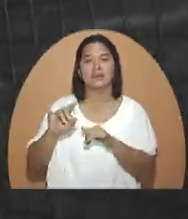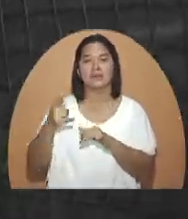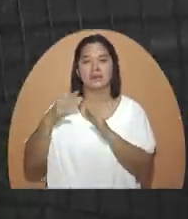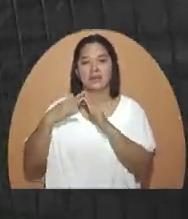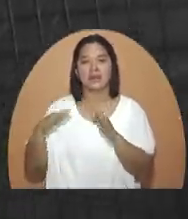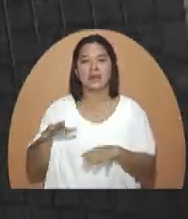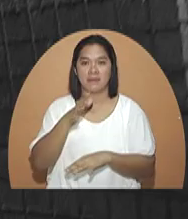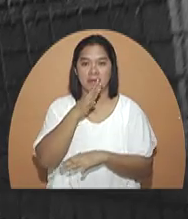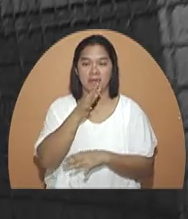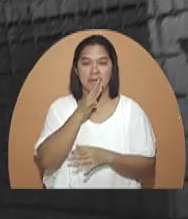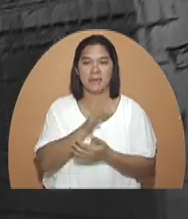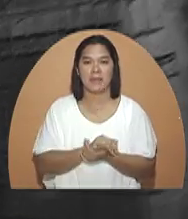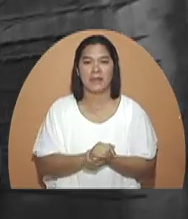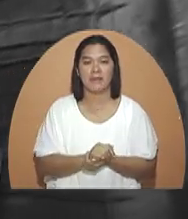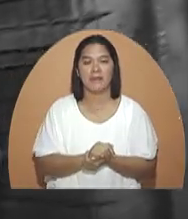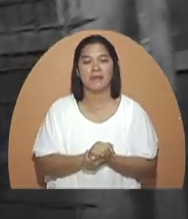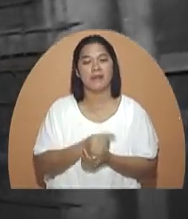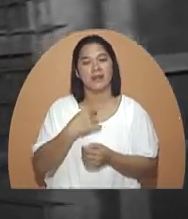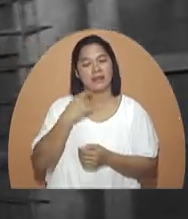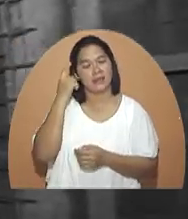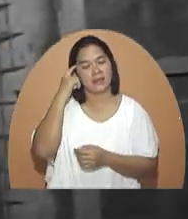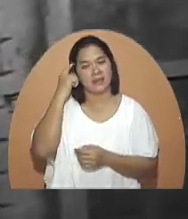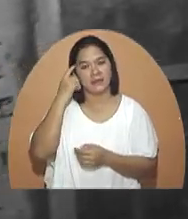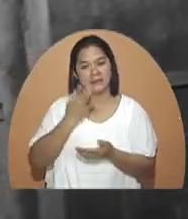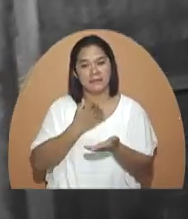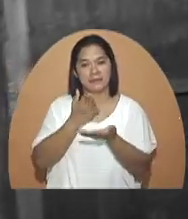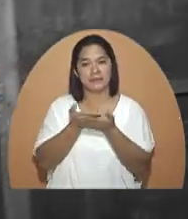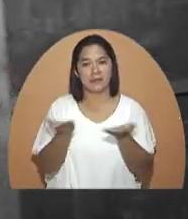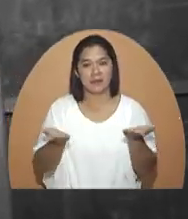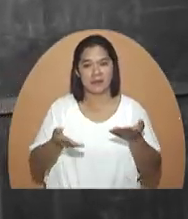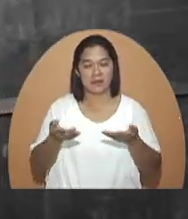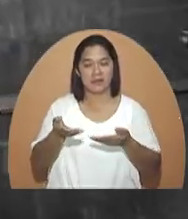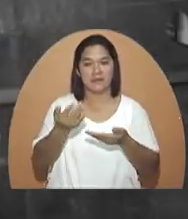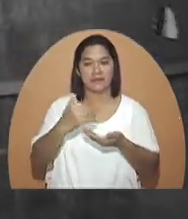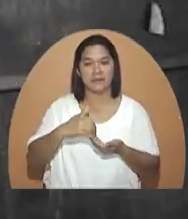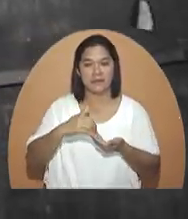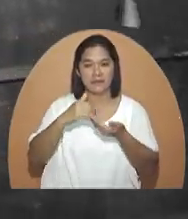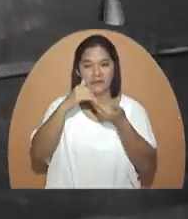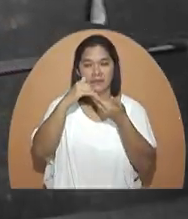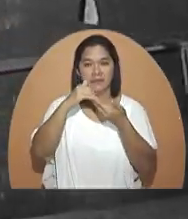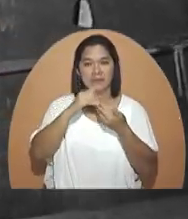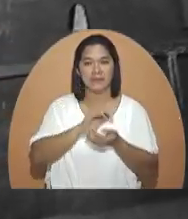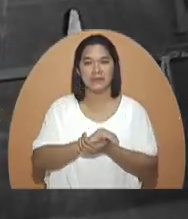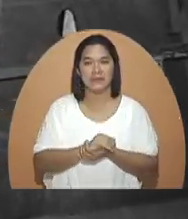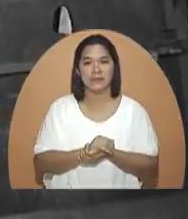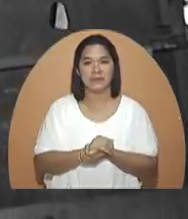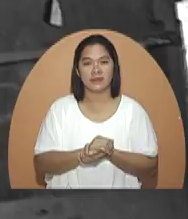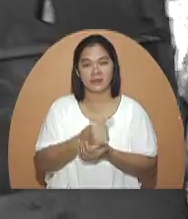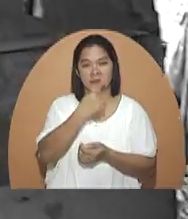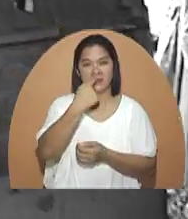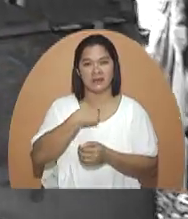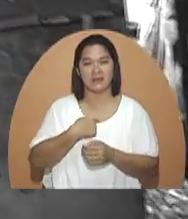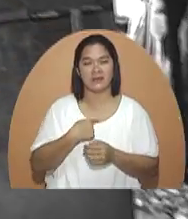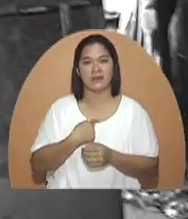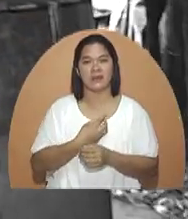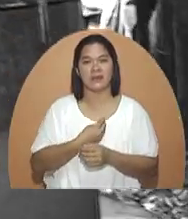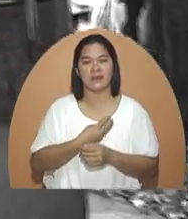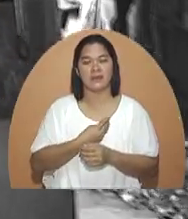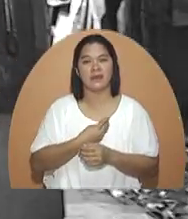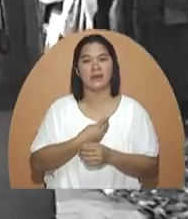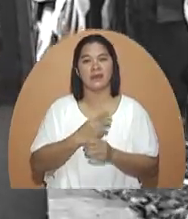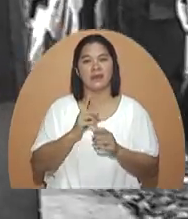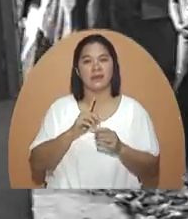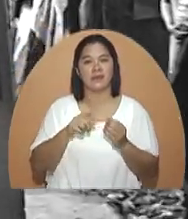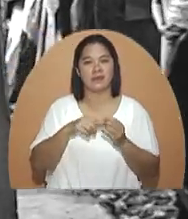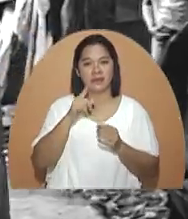bahay lamang ang kanyang ina. Naisipan po namin lumapit sa kapa kung mahal ko kasi nakaba na rin po ako sa mata